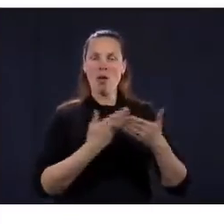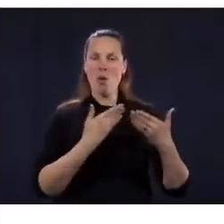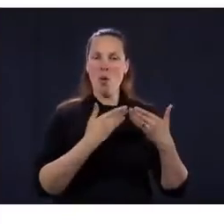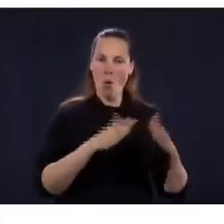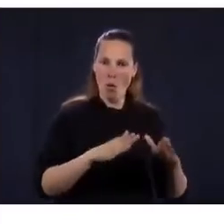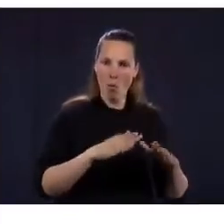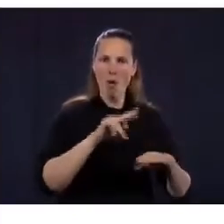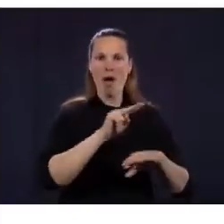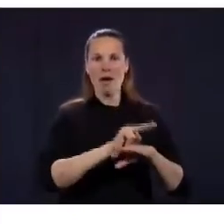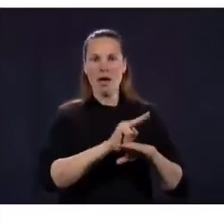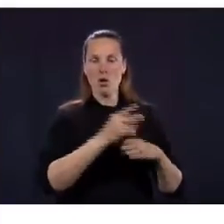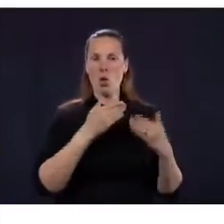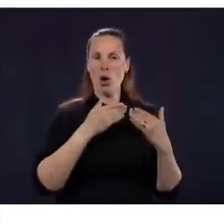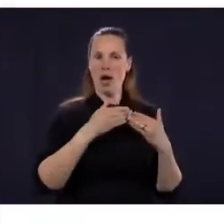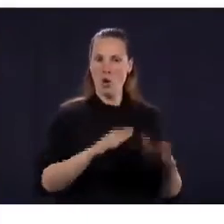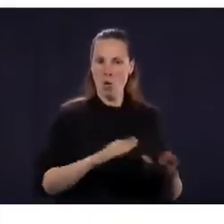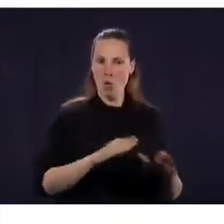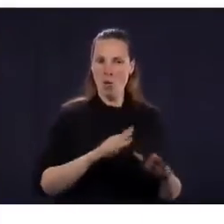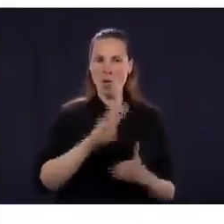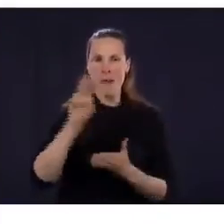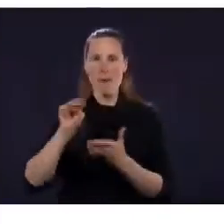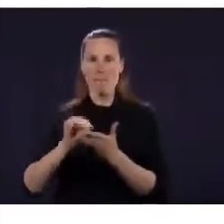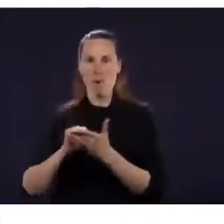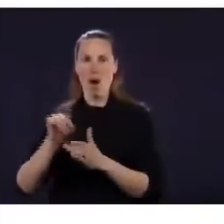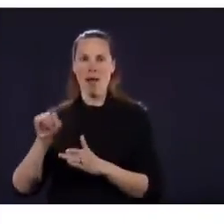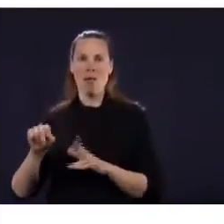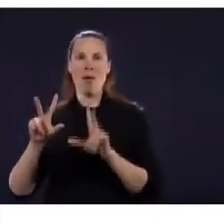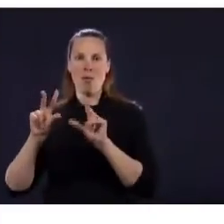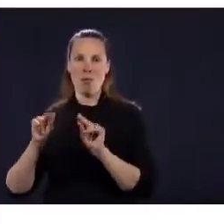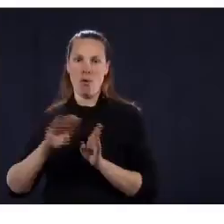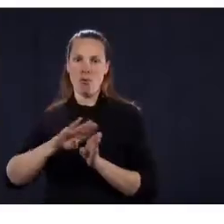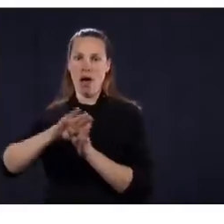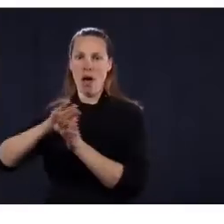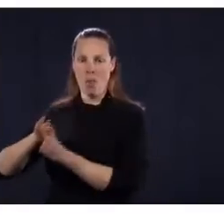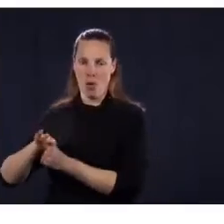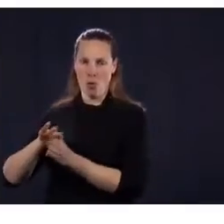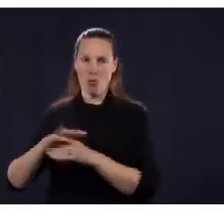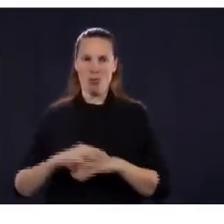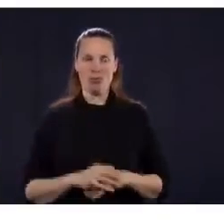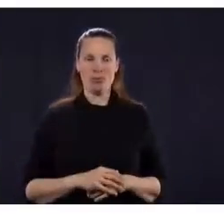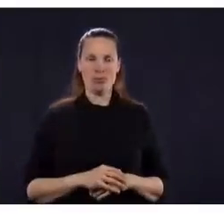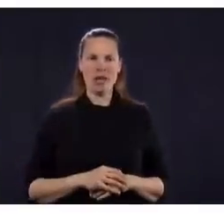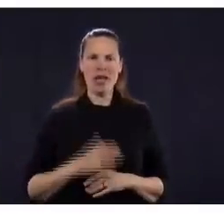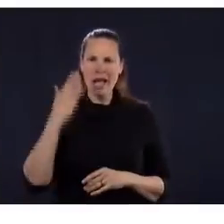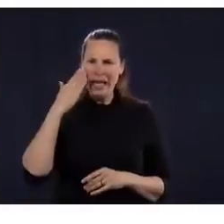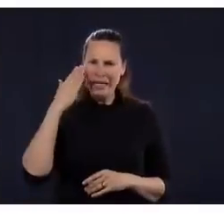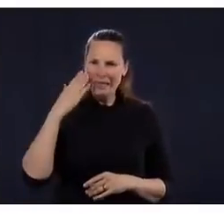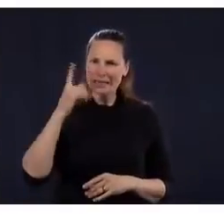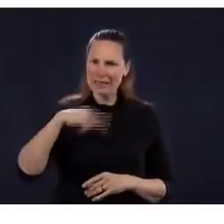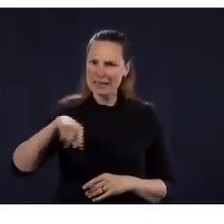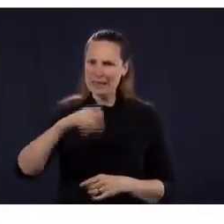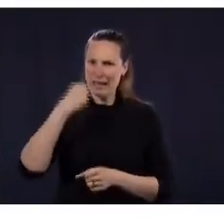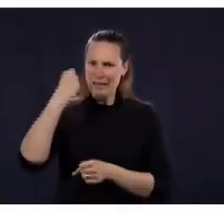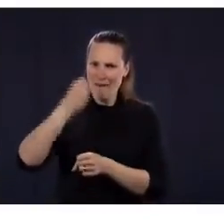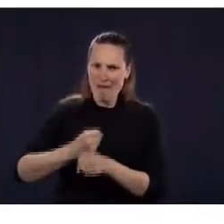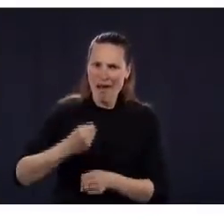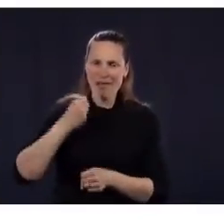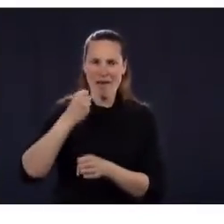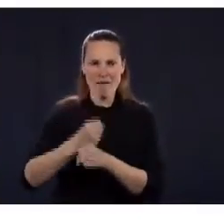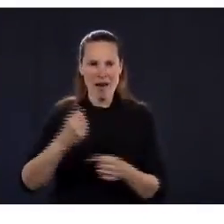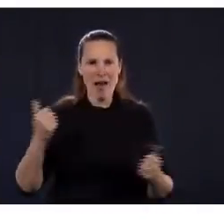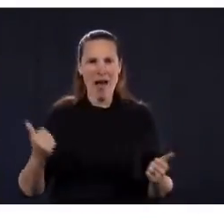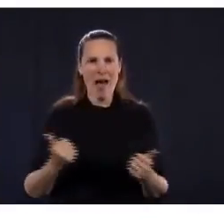l'organisation. Il faut limiter le nombre d'enfants dans chaque classe. Donc,